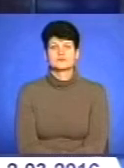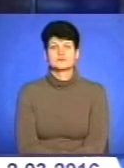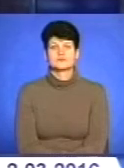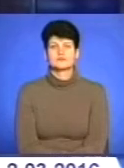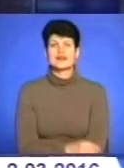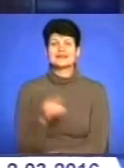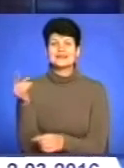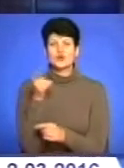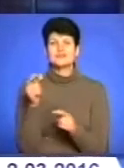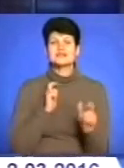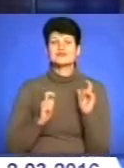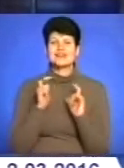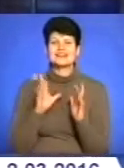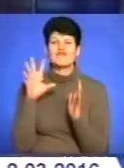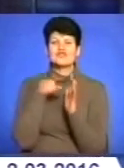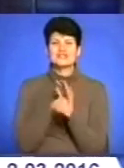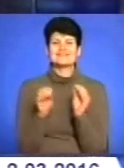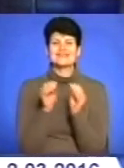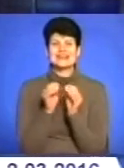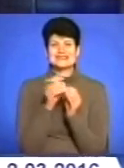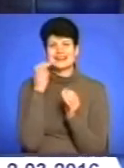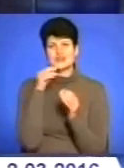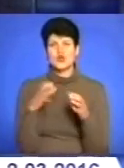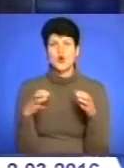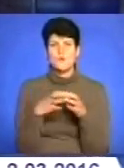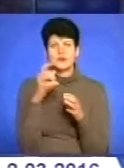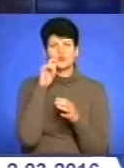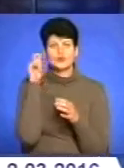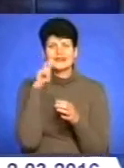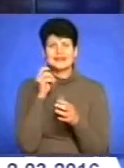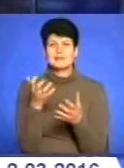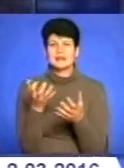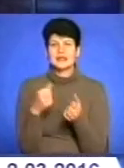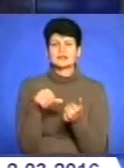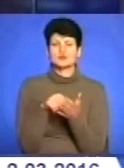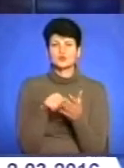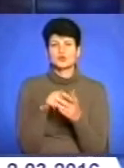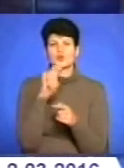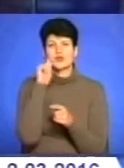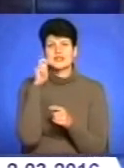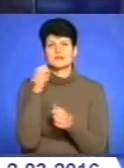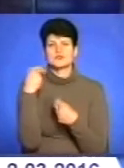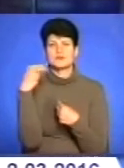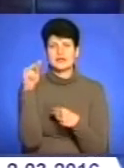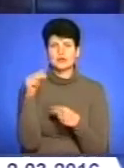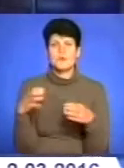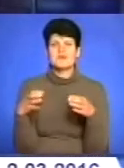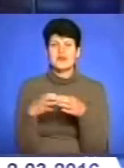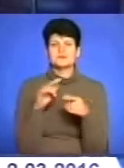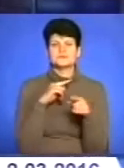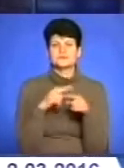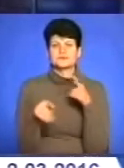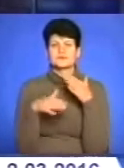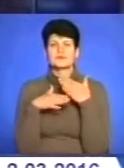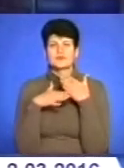Тернопільські студенти увійшли до 10 кращих команд країни, які взяли участь у всеукраїнському чемпіонаті бригад екстреної медичної